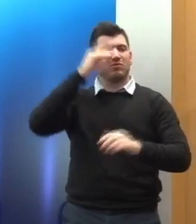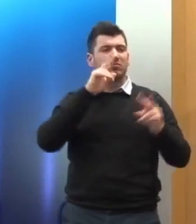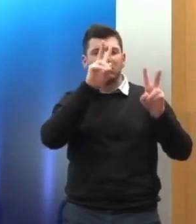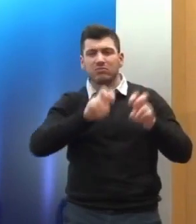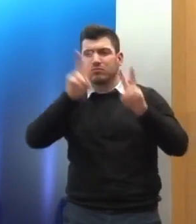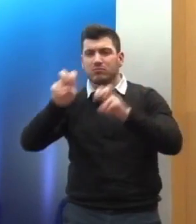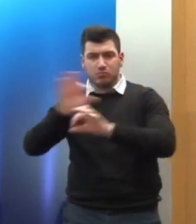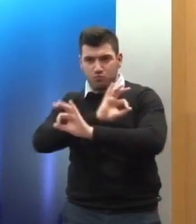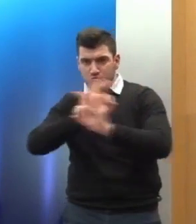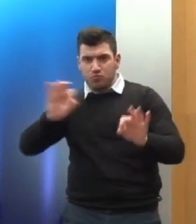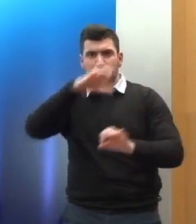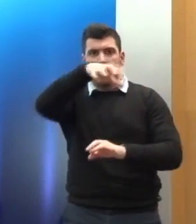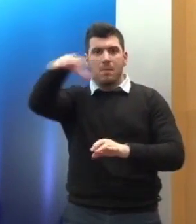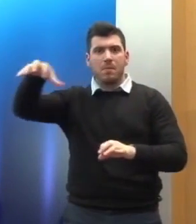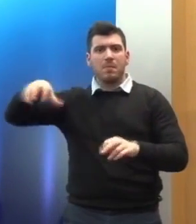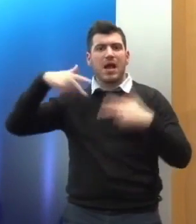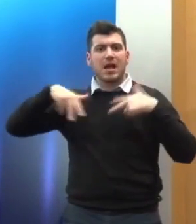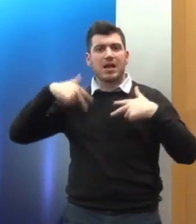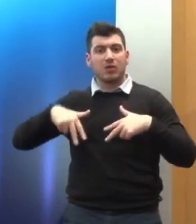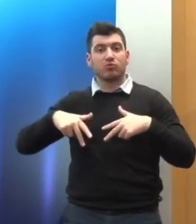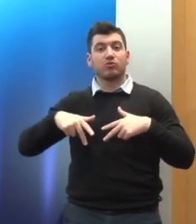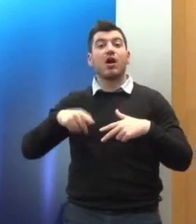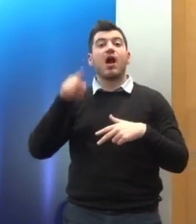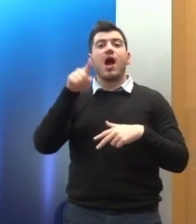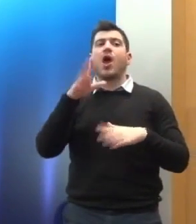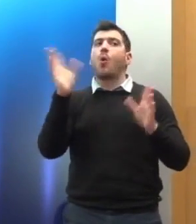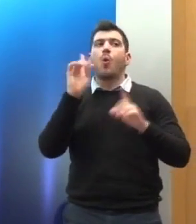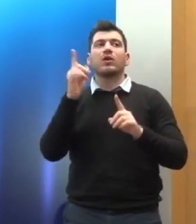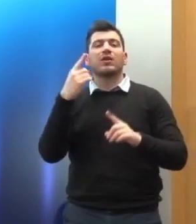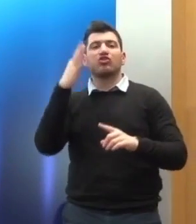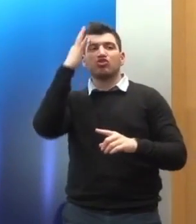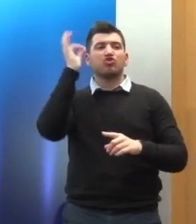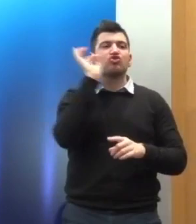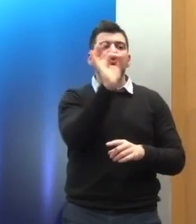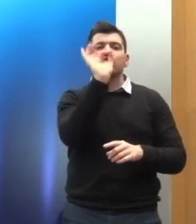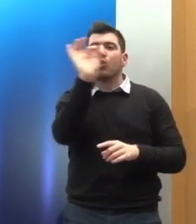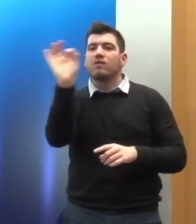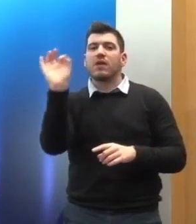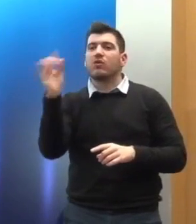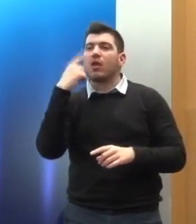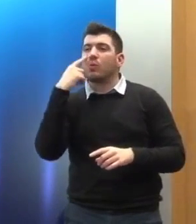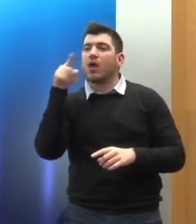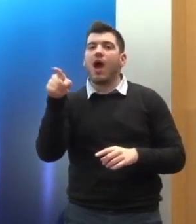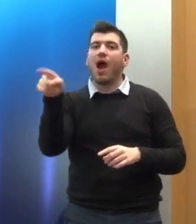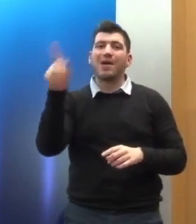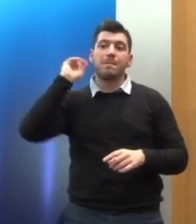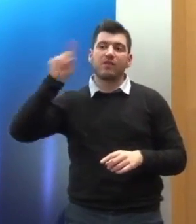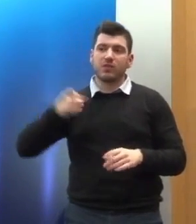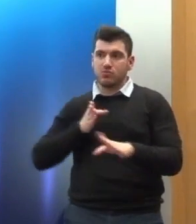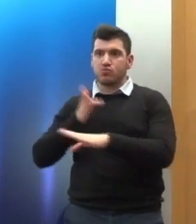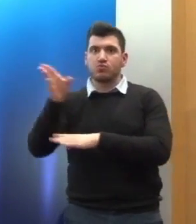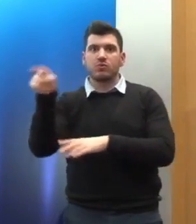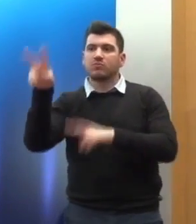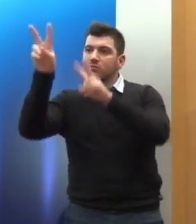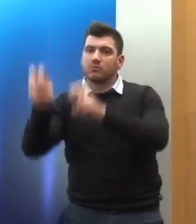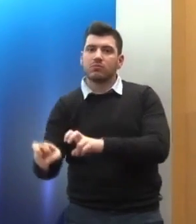βάση το άρθρο 7 της συνθήκης αλλά όχι στοχευμένο όπως γίνεται μέχρι τώρα σαν παραβιάσεις κρατών αλλά με την εισαγωγή